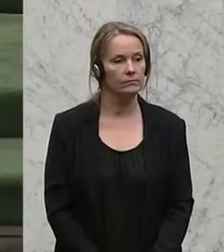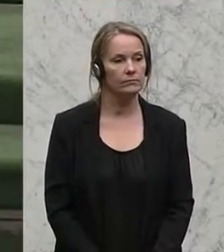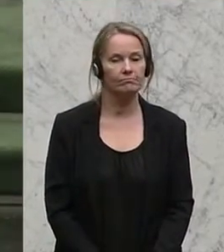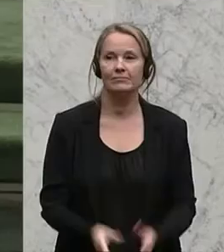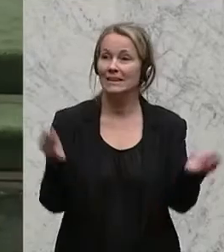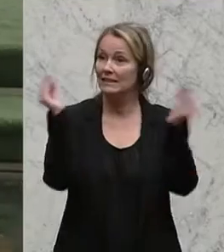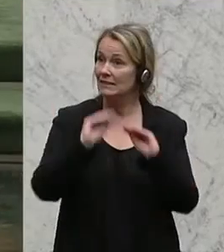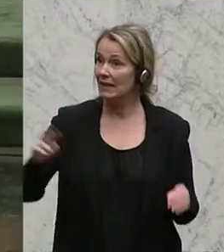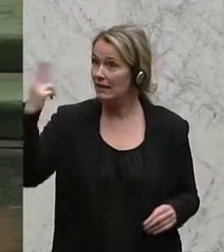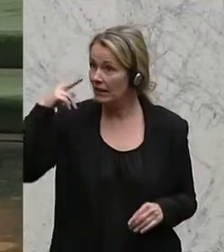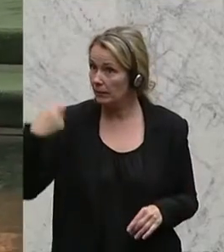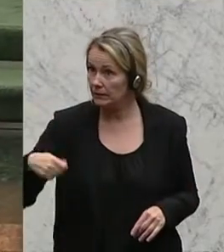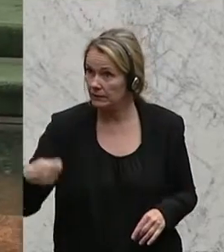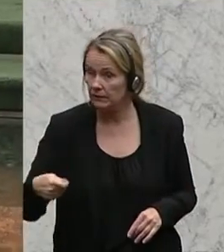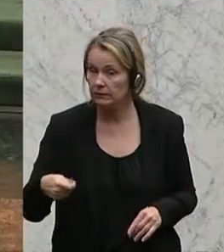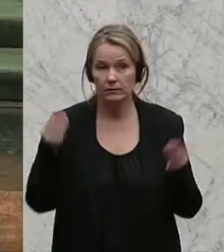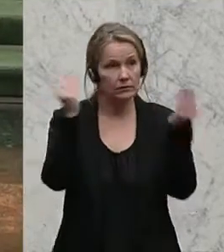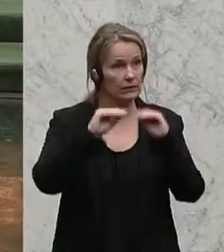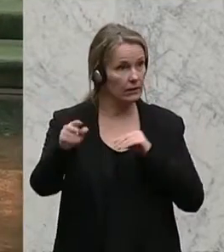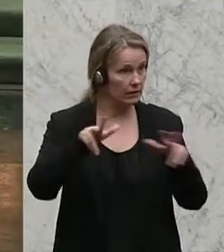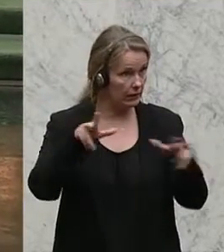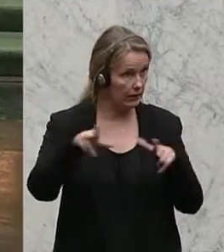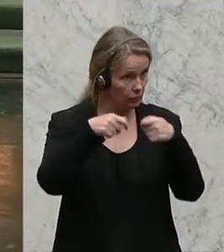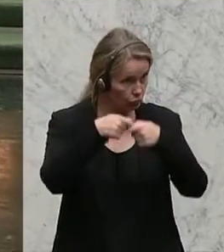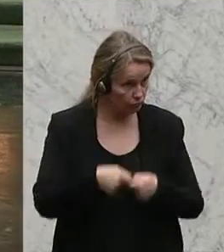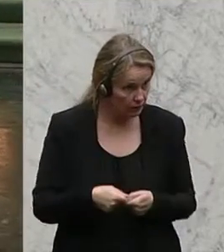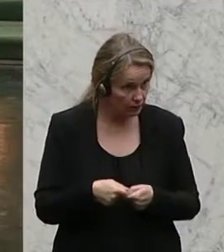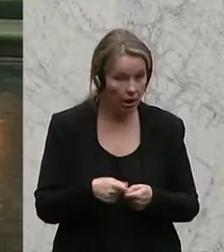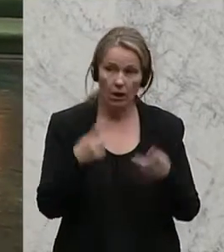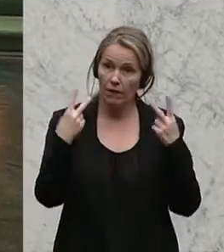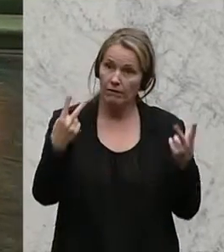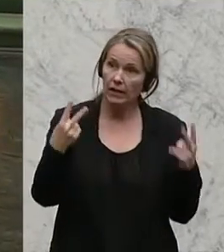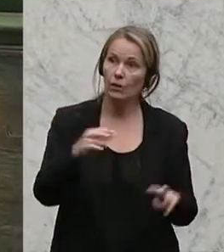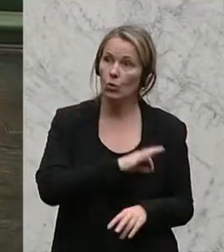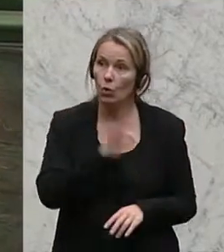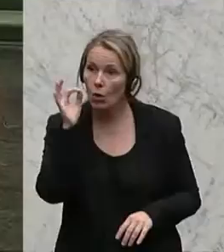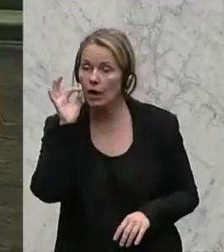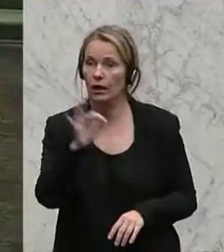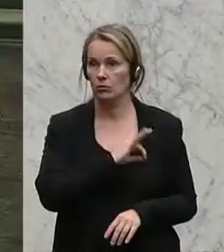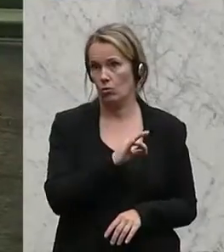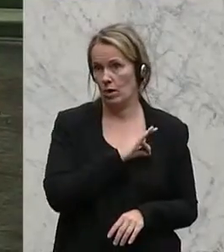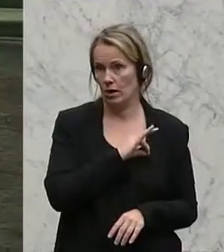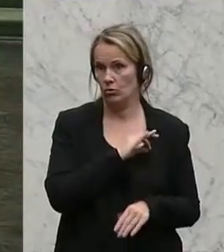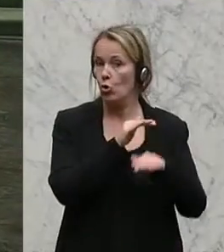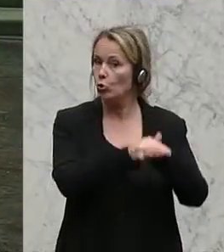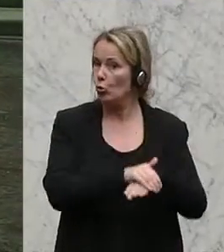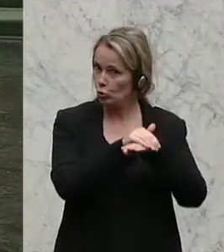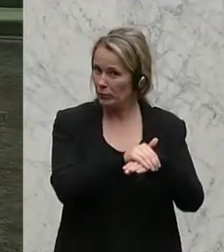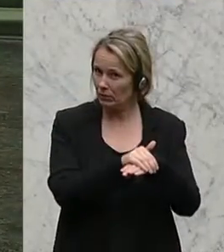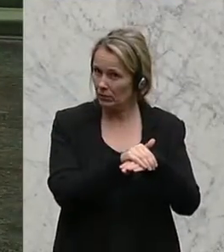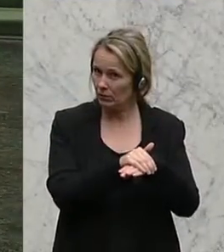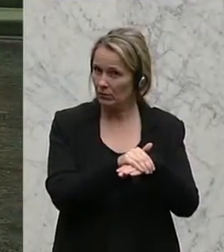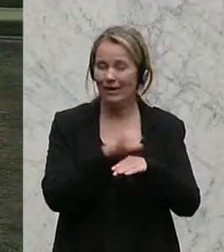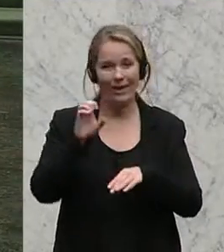Sehr geehrter Herr Präsident, sehr geehrte Regierungsmitglieder, werte Kolleginnen und Kollegen. Großbritannien ist innerhalb der